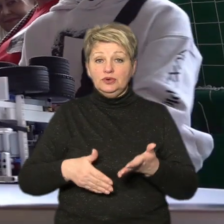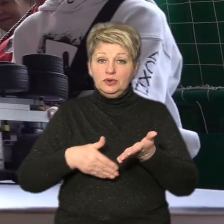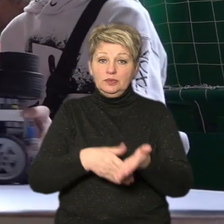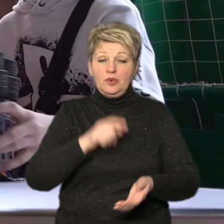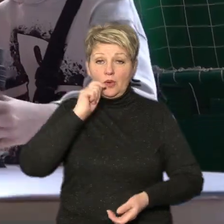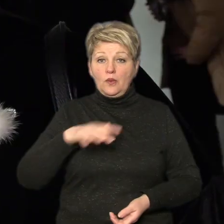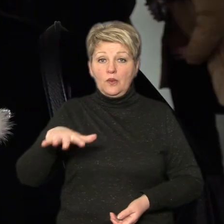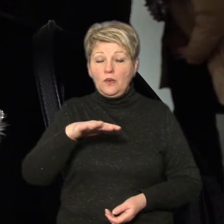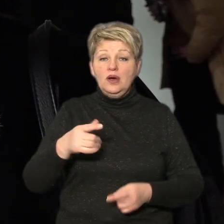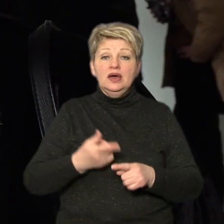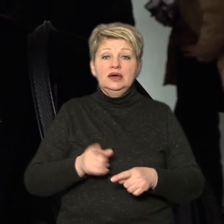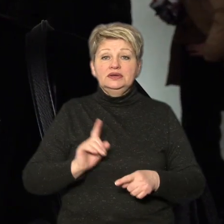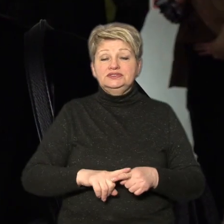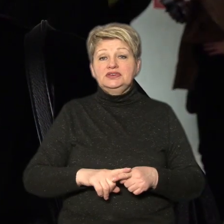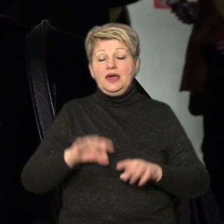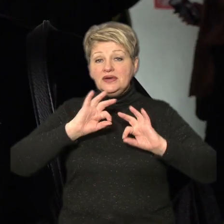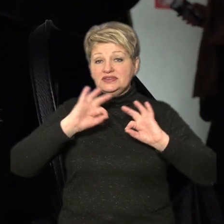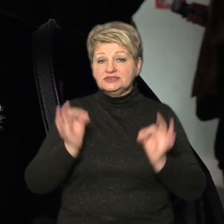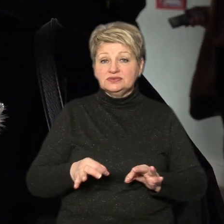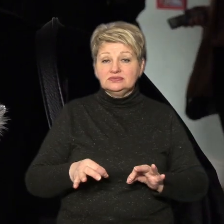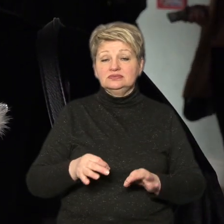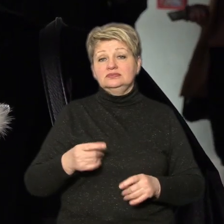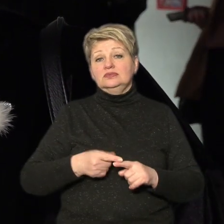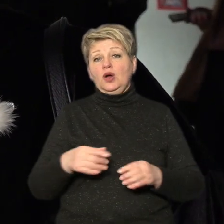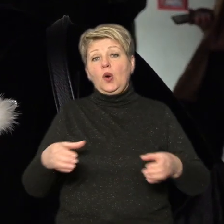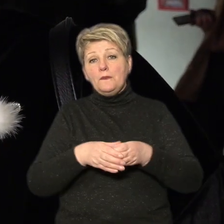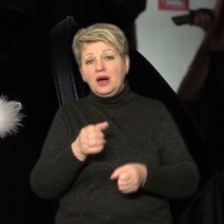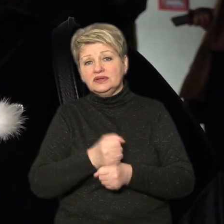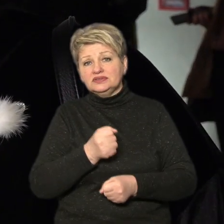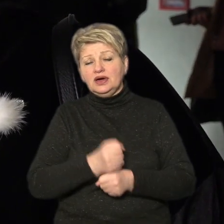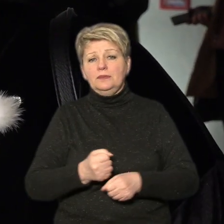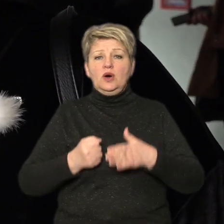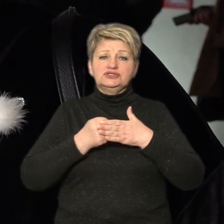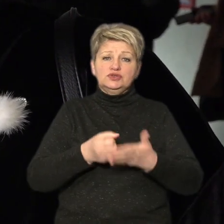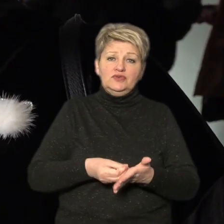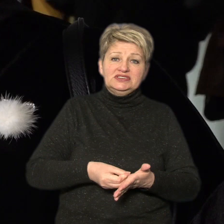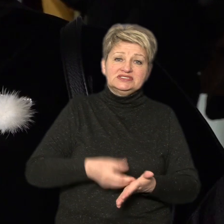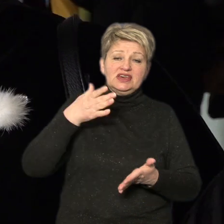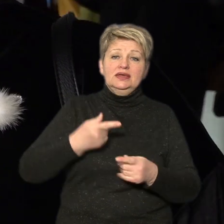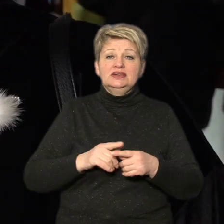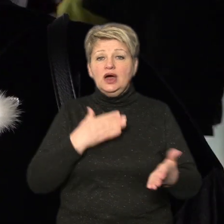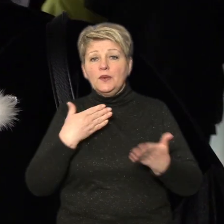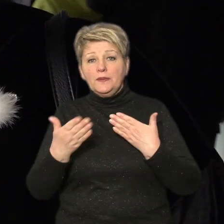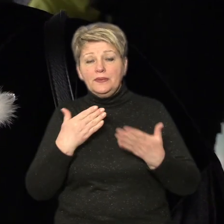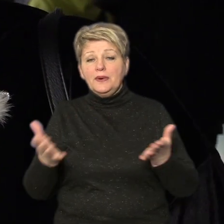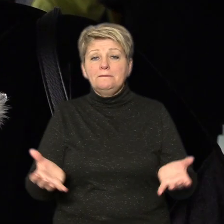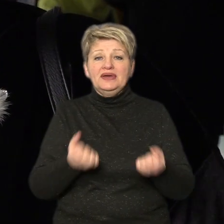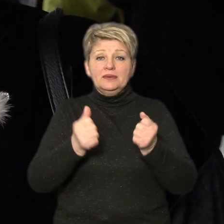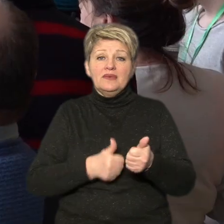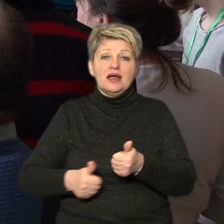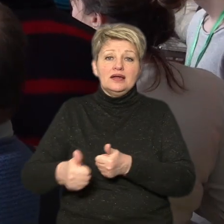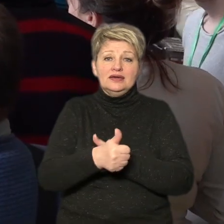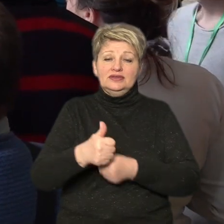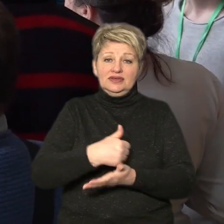інновацій, це штучний інтелект, це робототехніка, це командна робота, це основні цінності, це комунікація, це підтримка, це лідерські